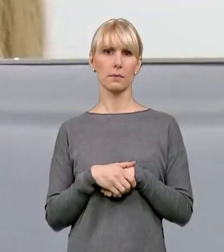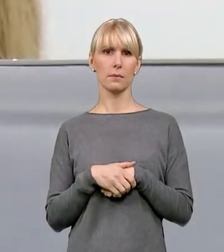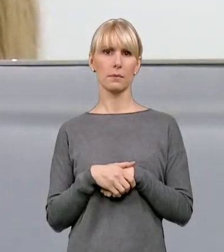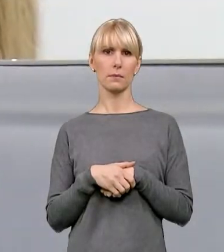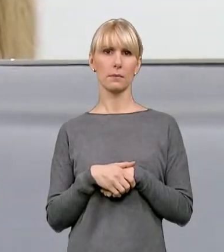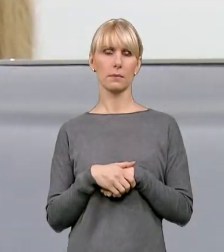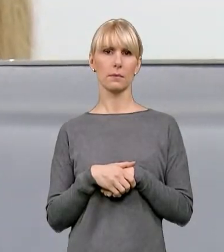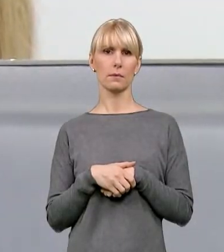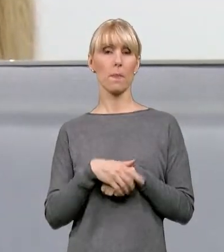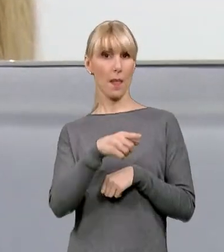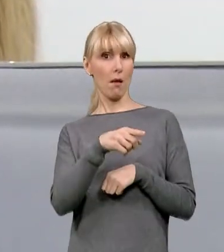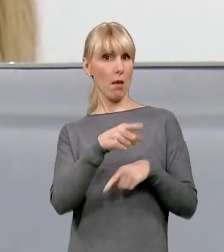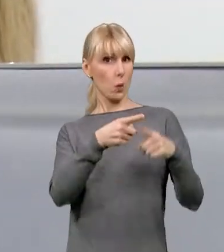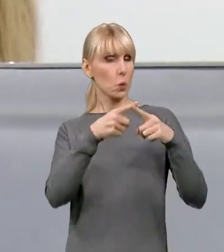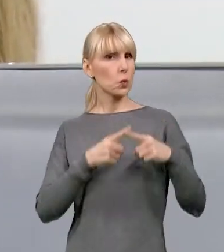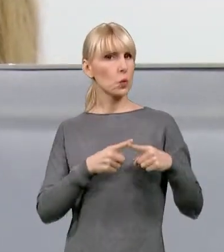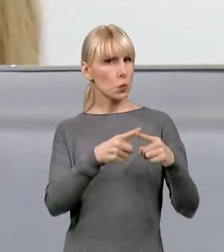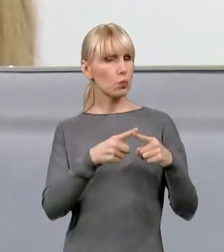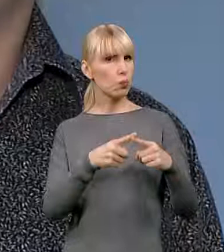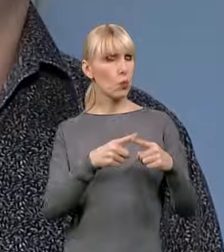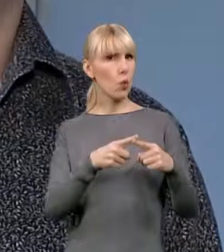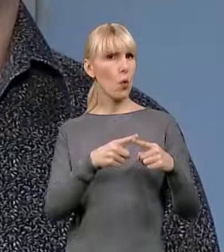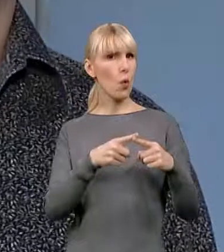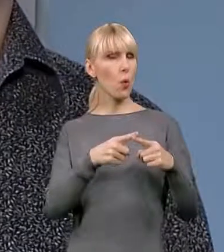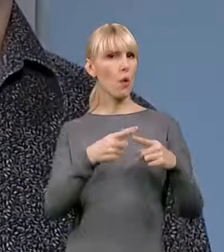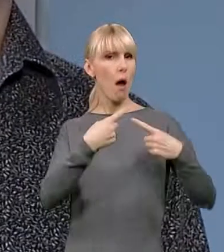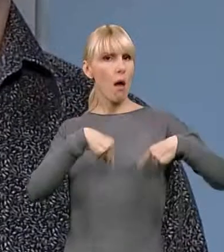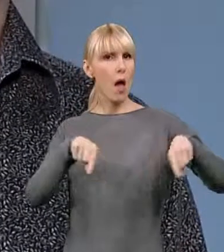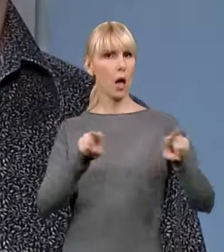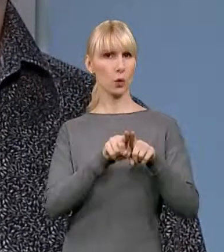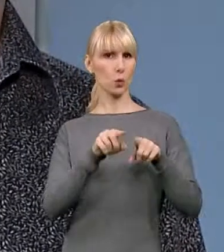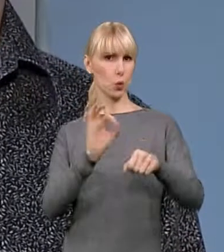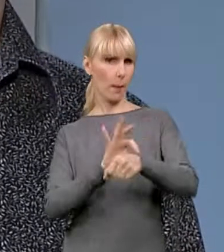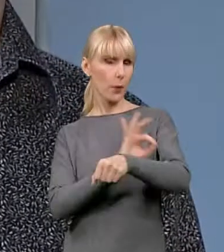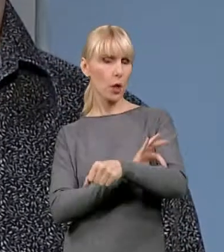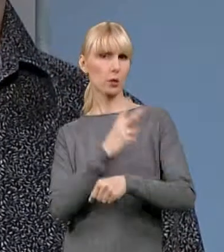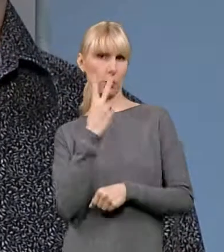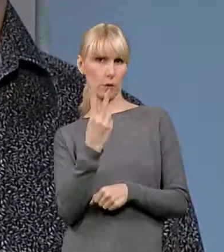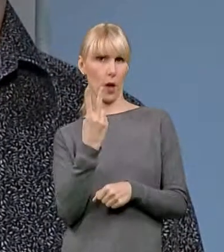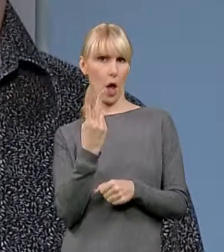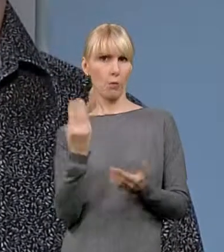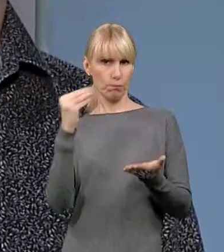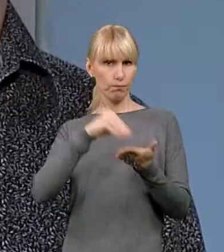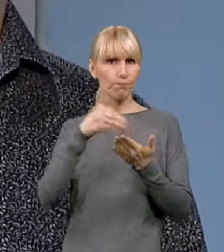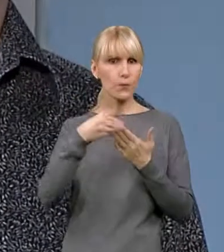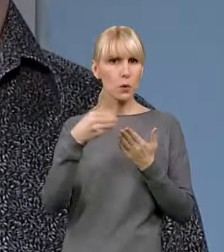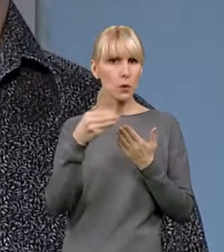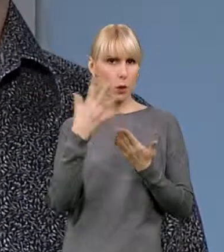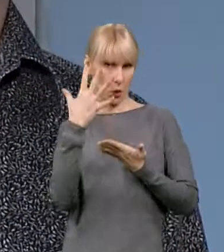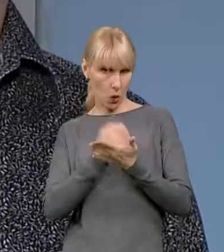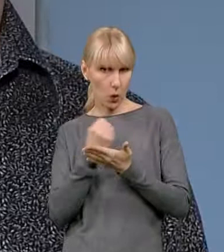Spółka aktualnie realizuje dwa projekty współfinansowane z funduszy europejskich.